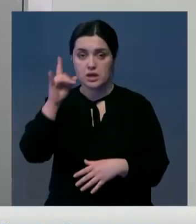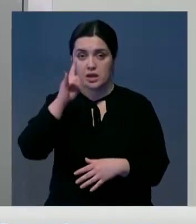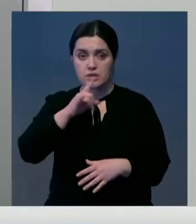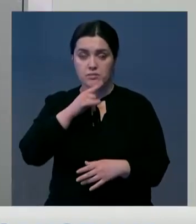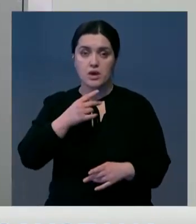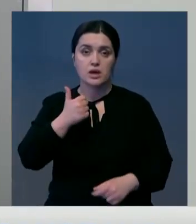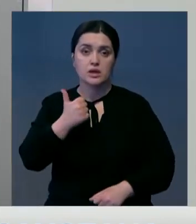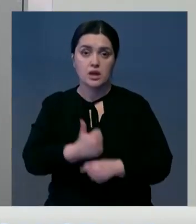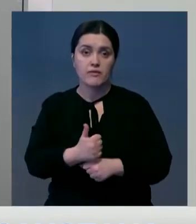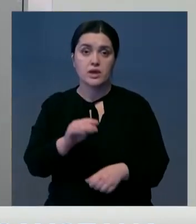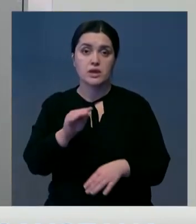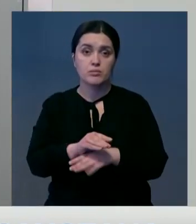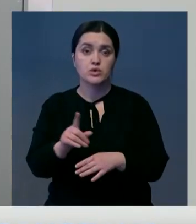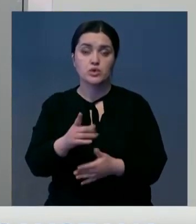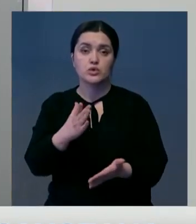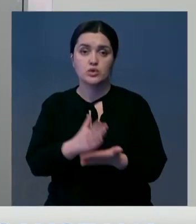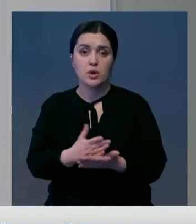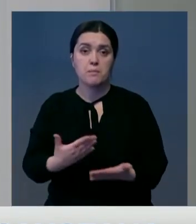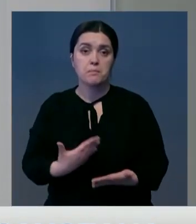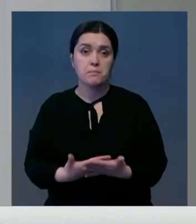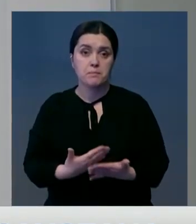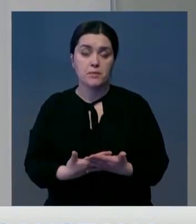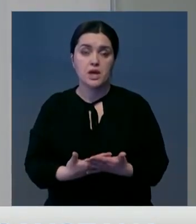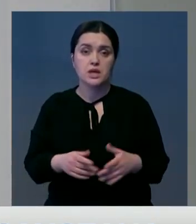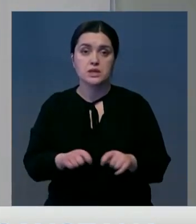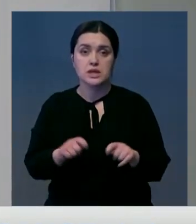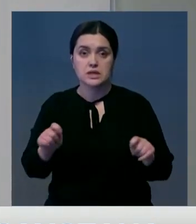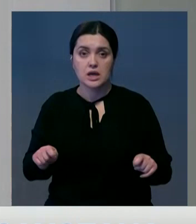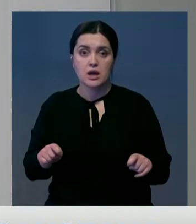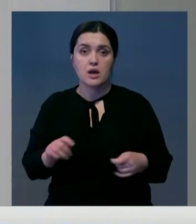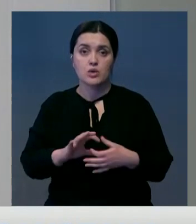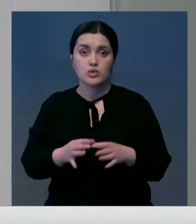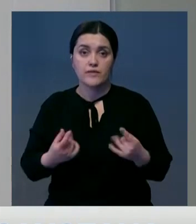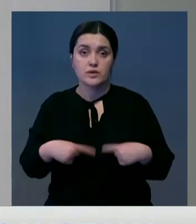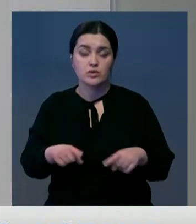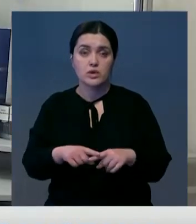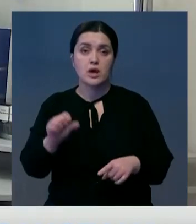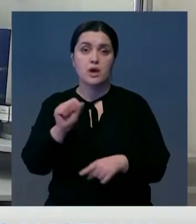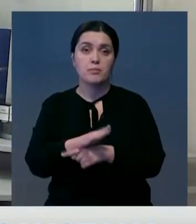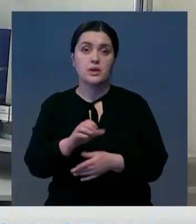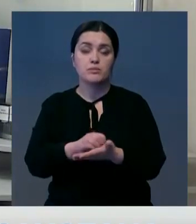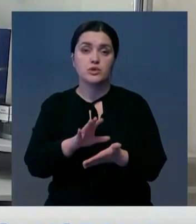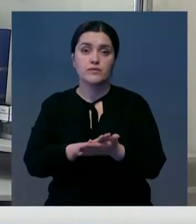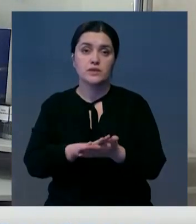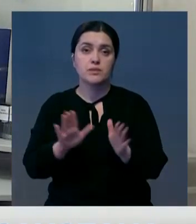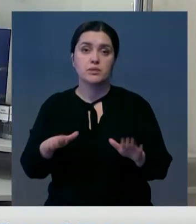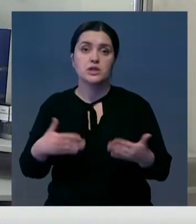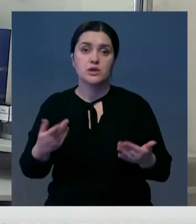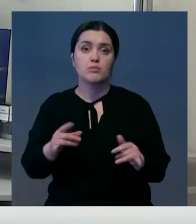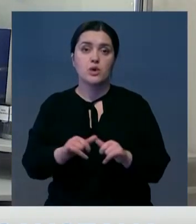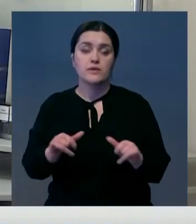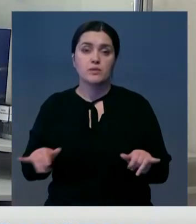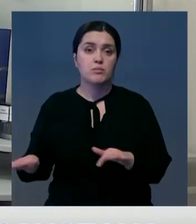единой энергосистемы Казахстана. Глава Кабмина добавил, что существуют примеры создания мелких узловых зон и поручил внести